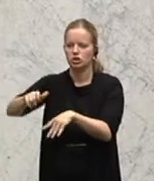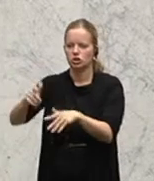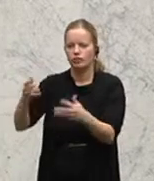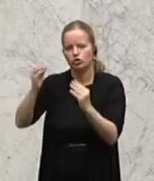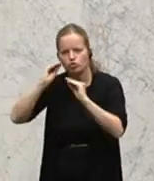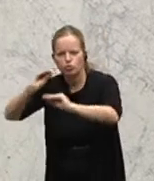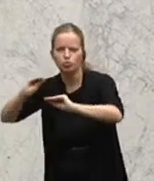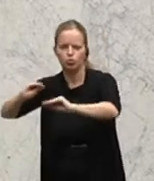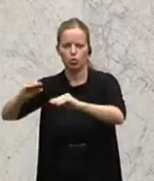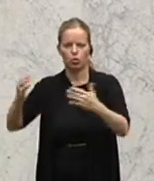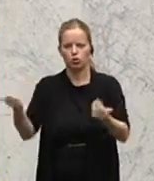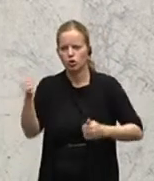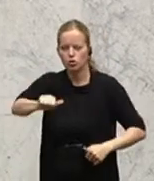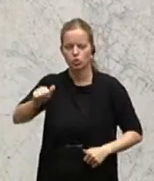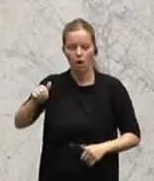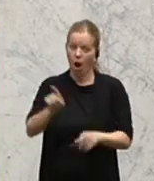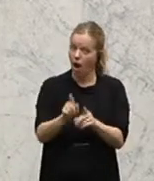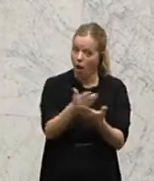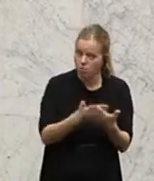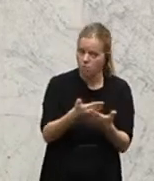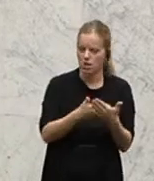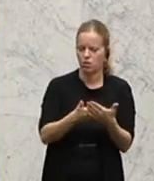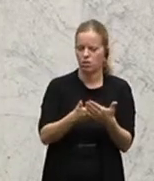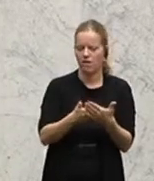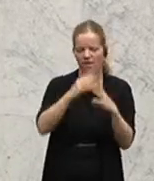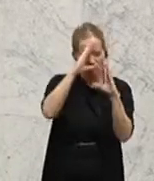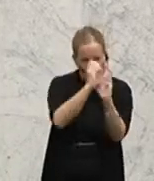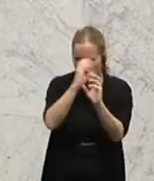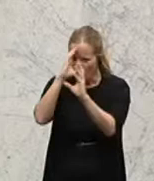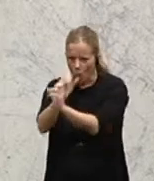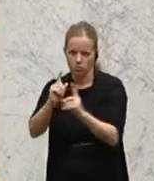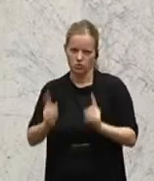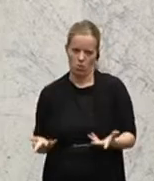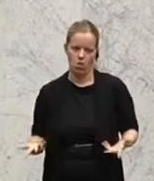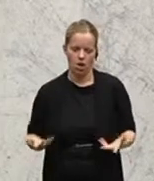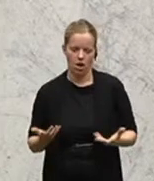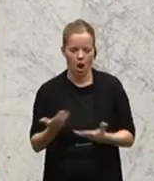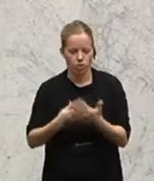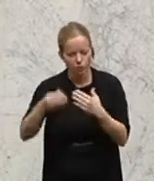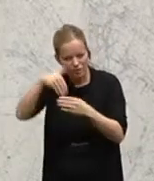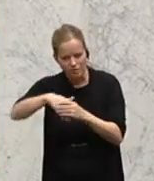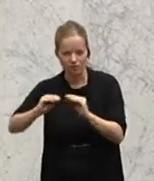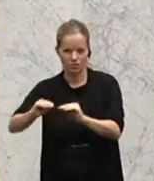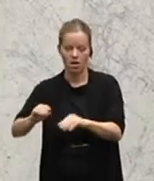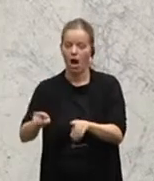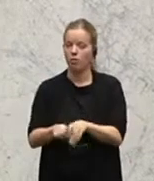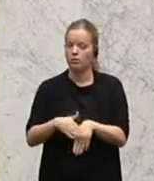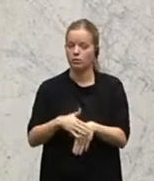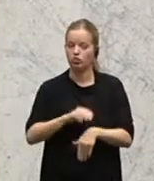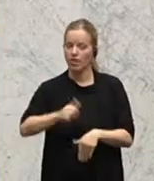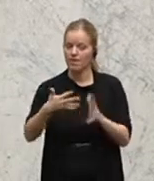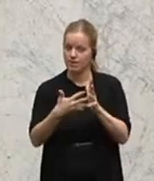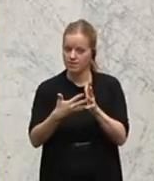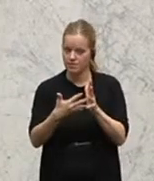Ausbildung ein Augenmerk darauf gelegt wird und ein Fokus gesetzt wird. Auch dass dieser Schnelltest, da haben wir uns im